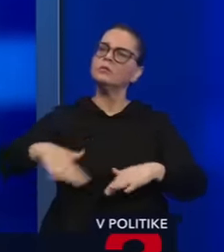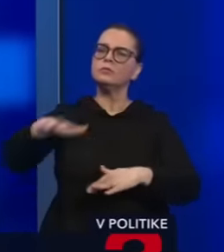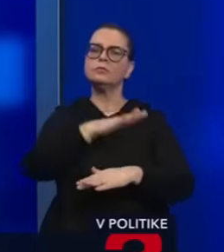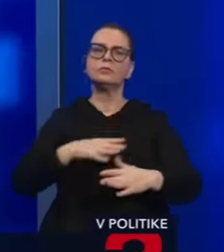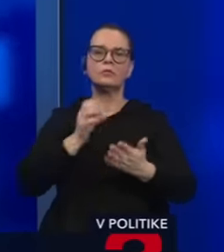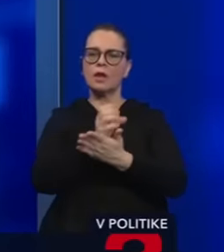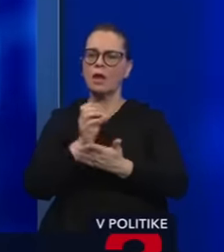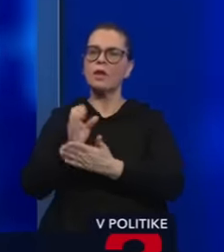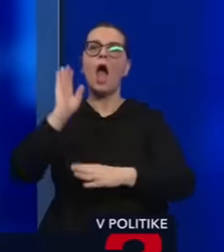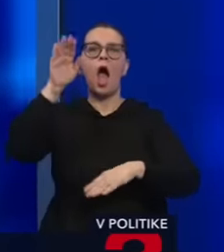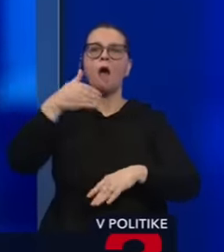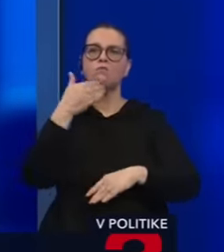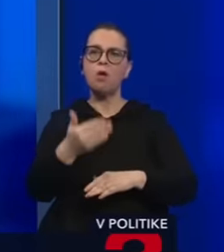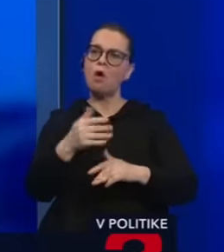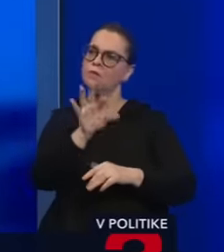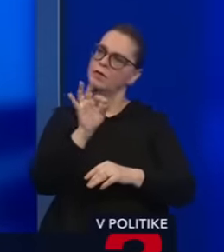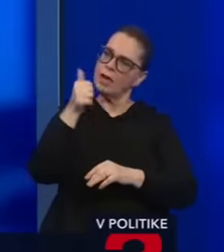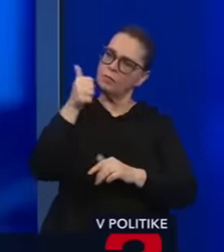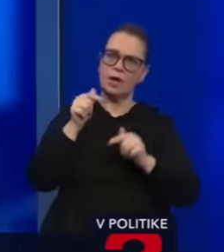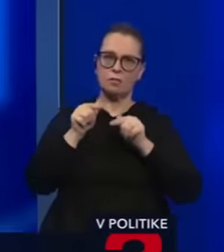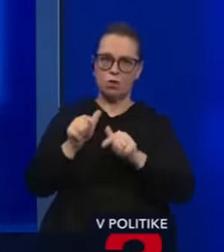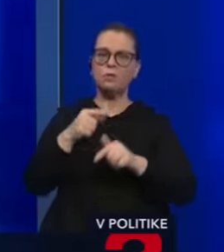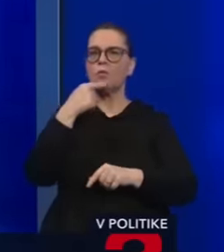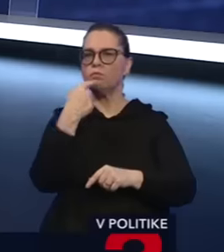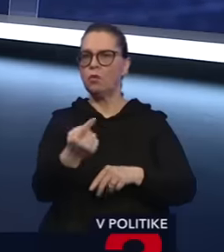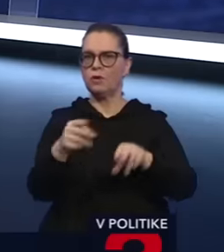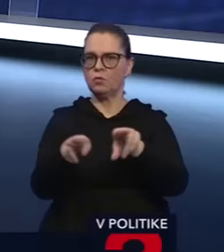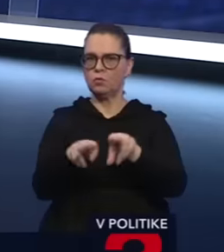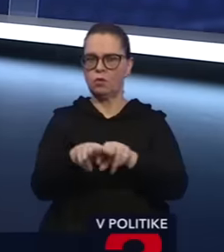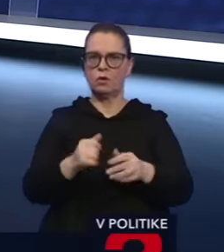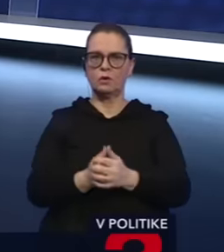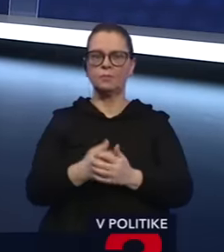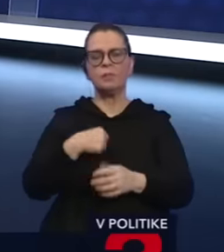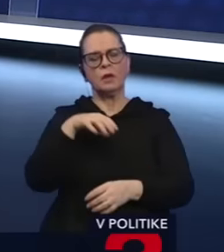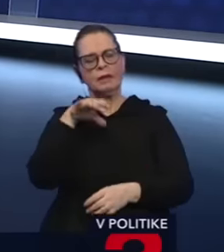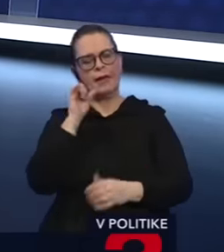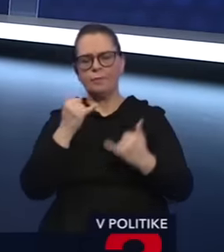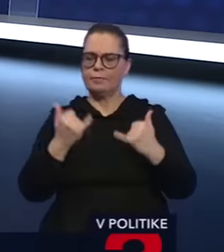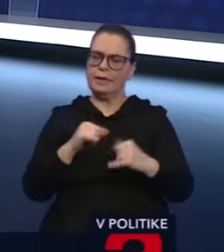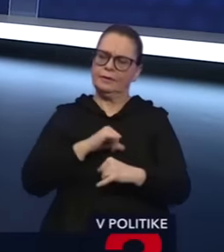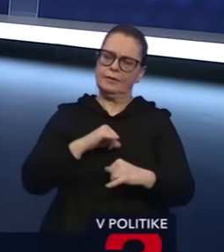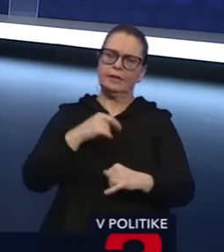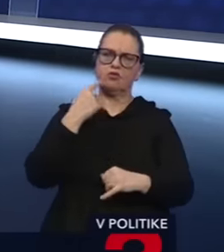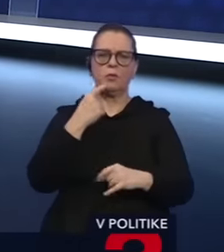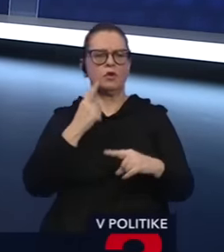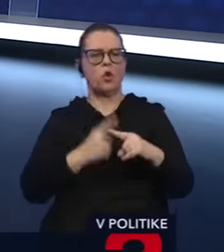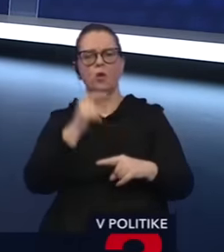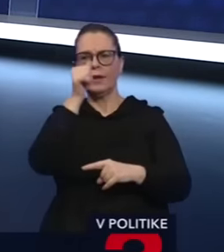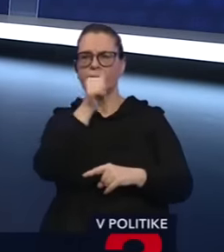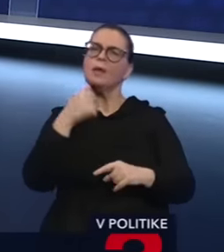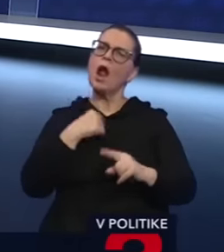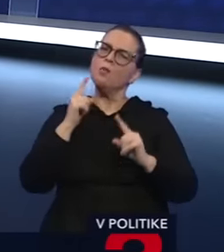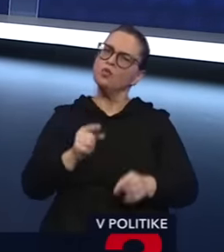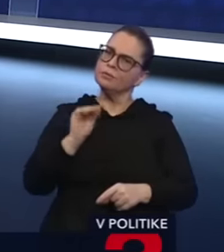k podpore niekoho, povieme v útork. Rozumiem, že nechcete prezrádzať konkrétne mená. Napriek tomu nedá sa mi neopýtať,